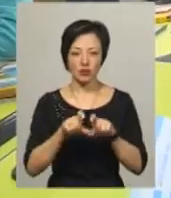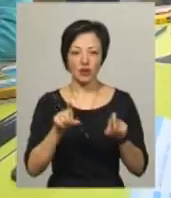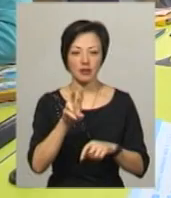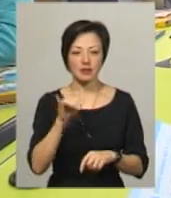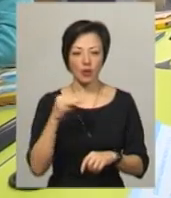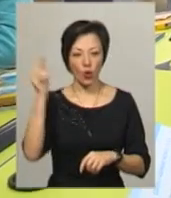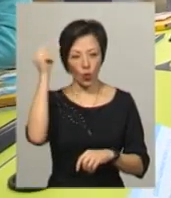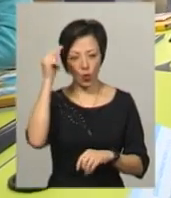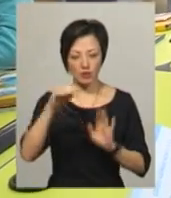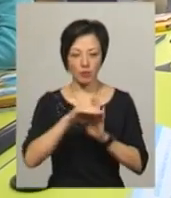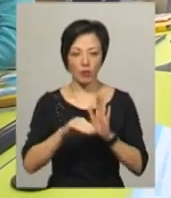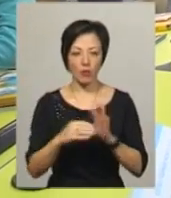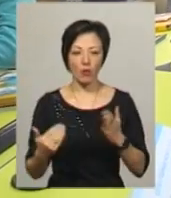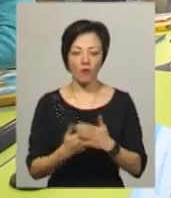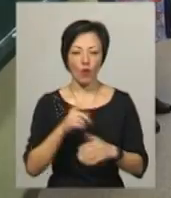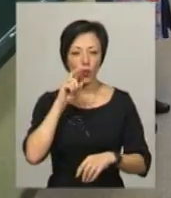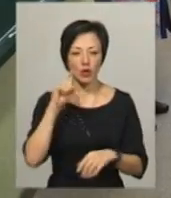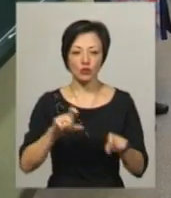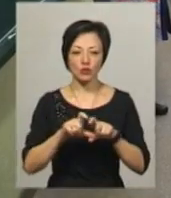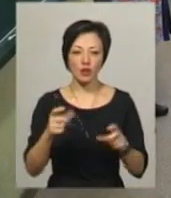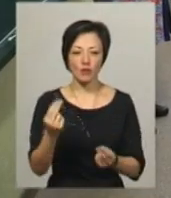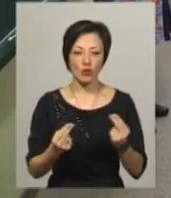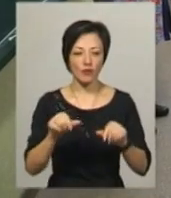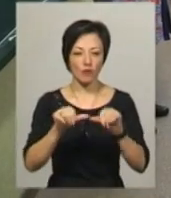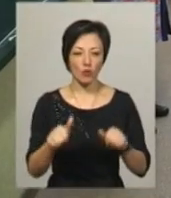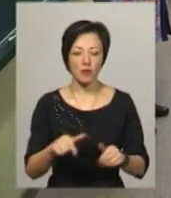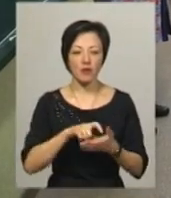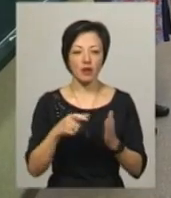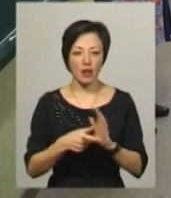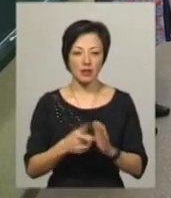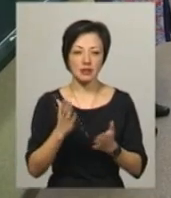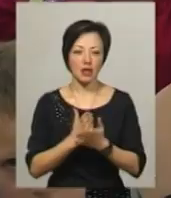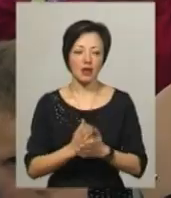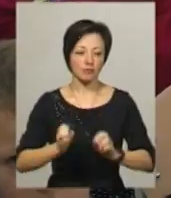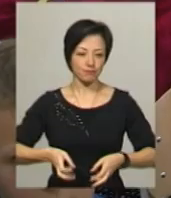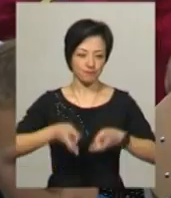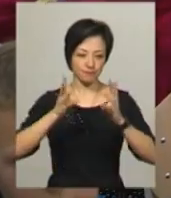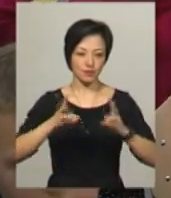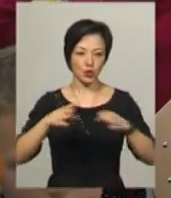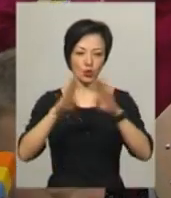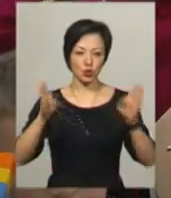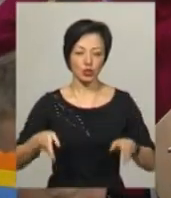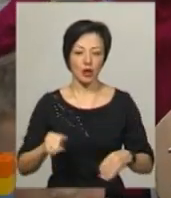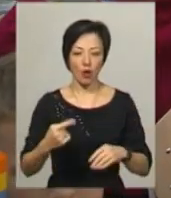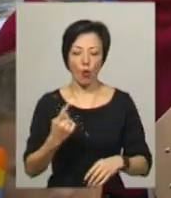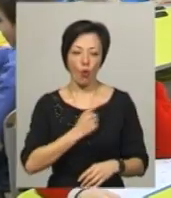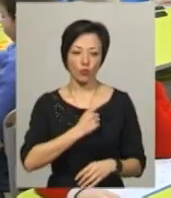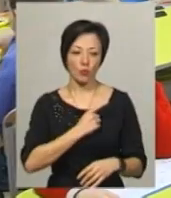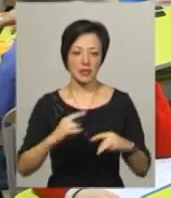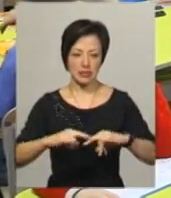ліцею урок за програмою нової української школи в ігровій формі. У класі мультимедійна інтерактивна дошка та одномісні парти.